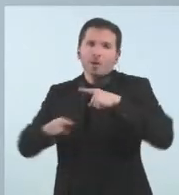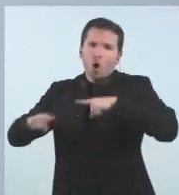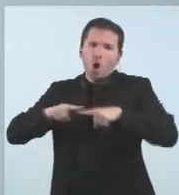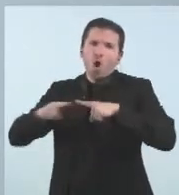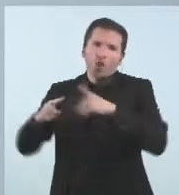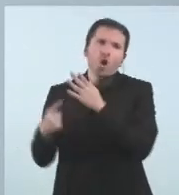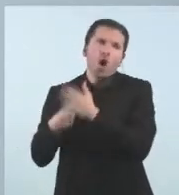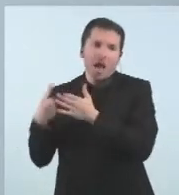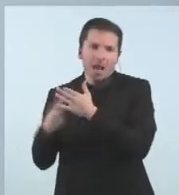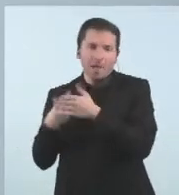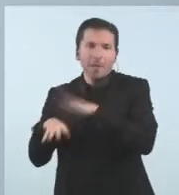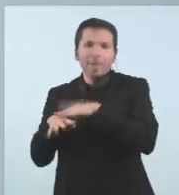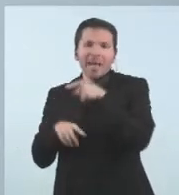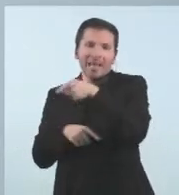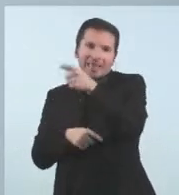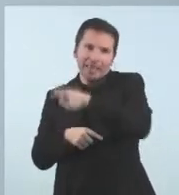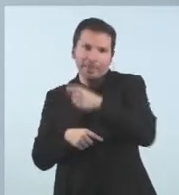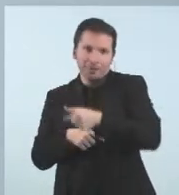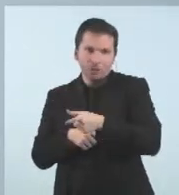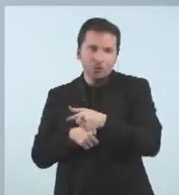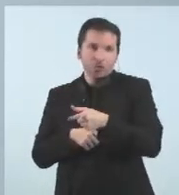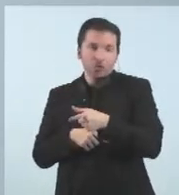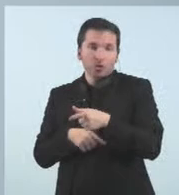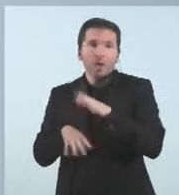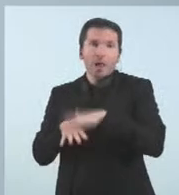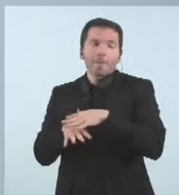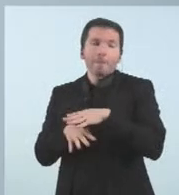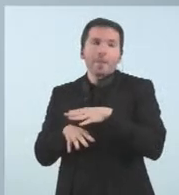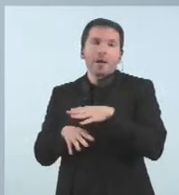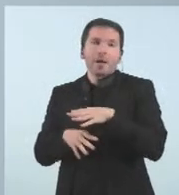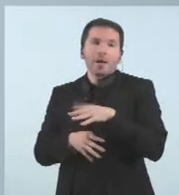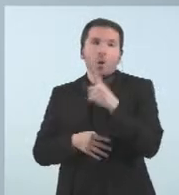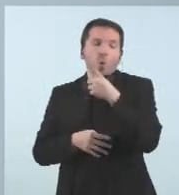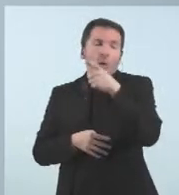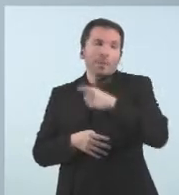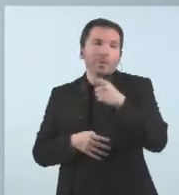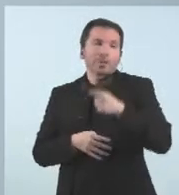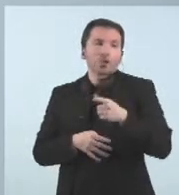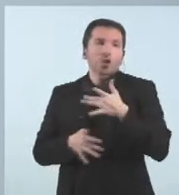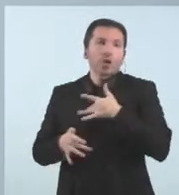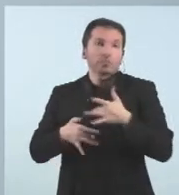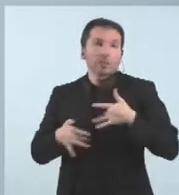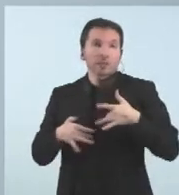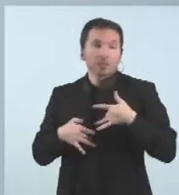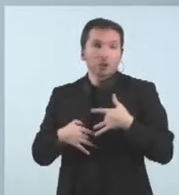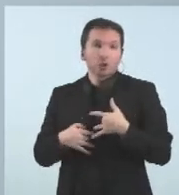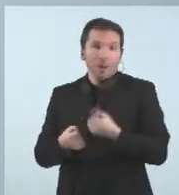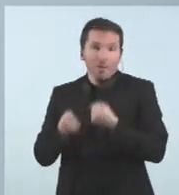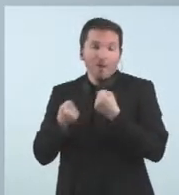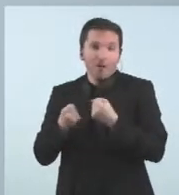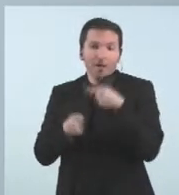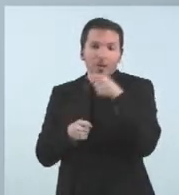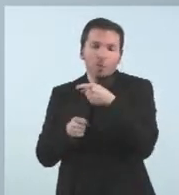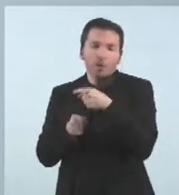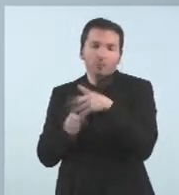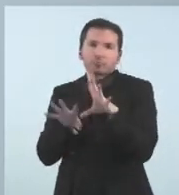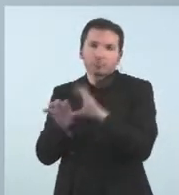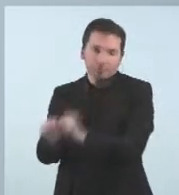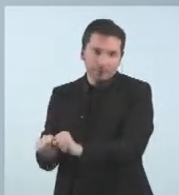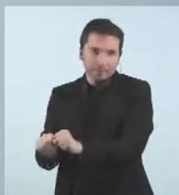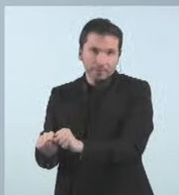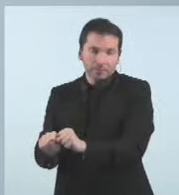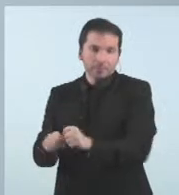'aïllament perquè no es vagi extenent la malaltia i arribés a una persona que presentés símptomes més importants. Per tant, només traslladarem els